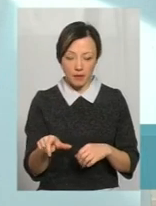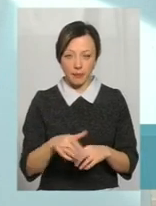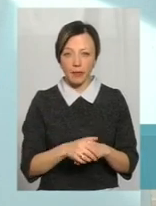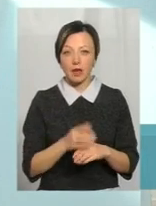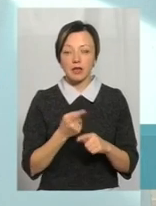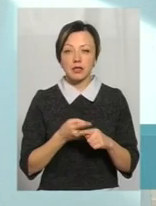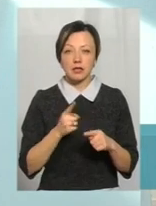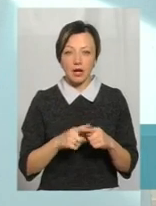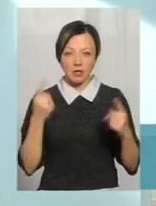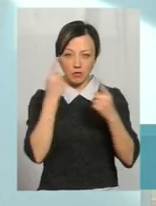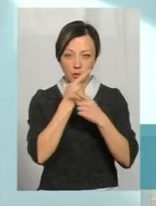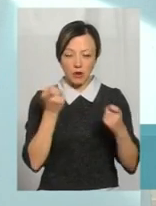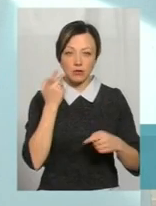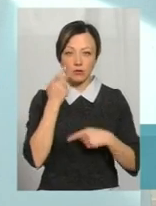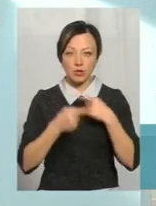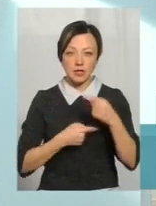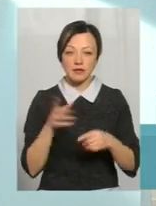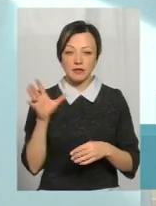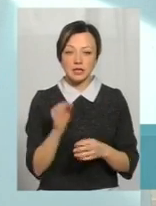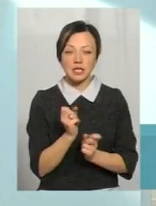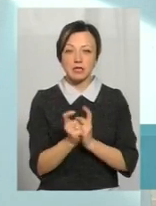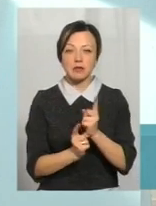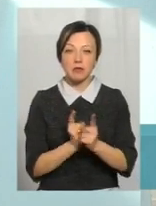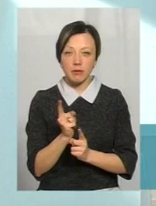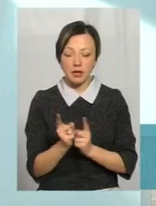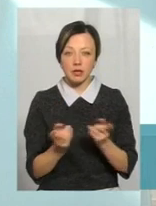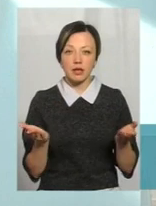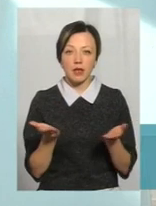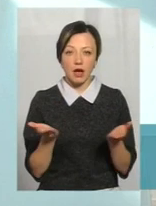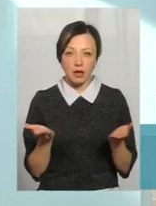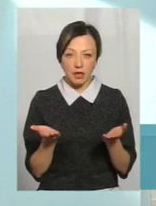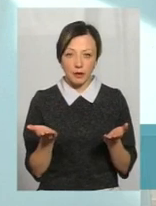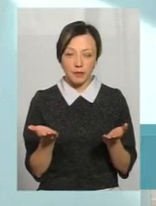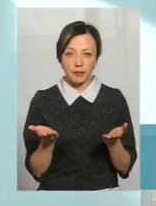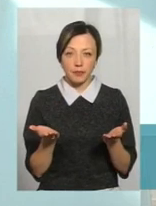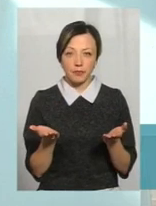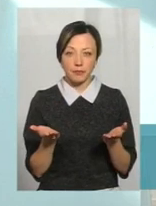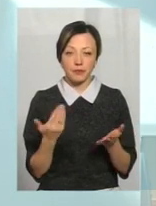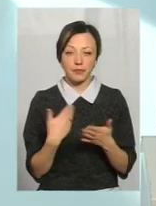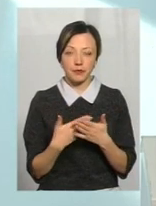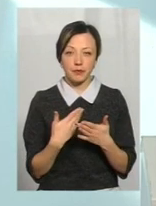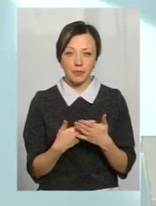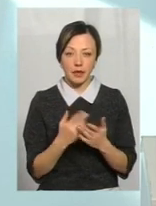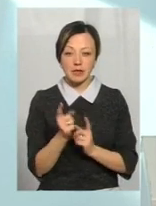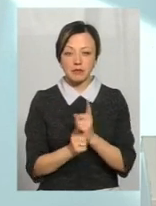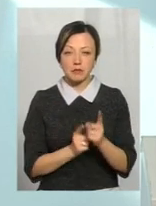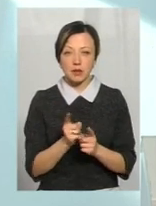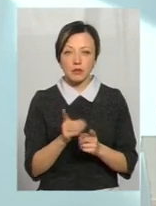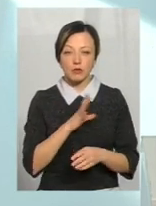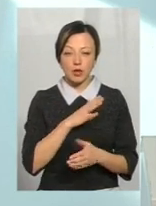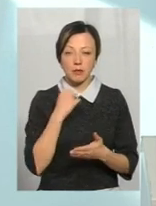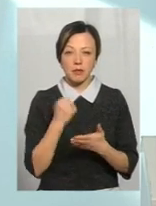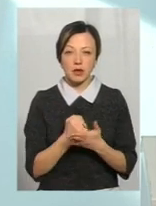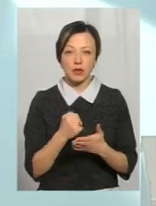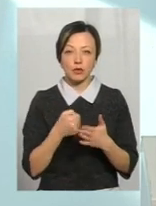Дана інформація постійно доноситься. Всі зміни, які, от, до прикладу, ті зміни, які були прийняті